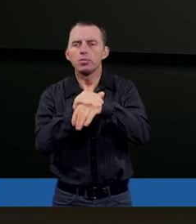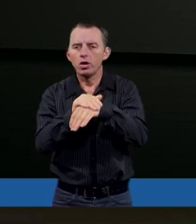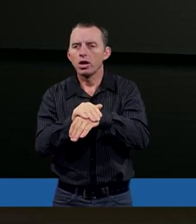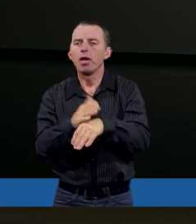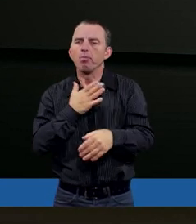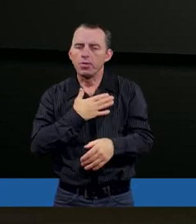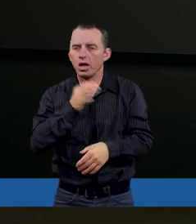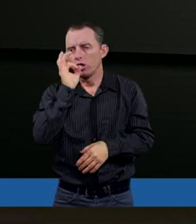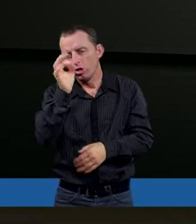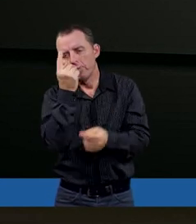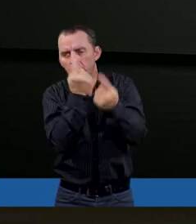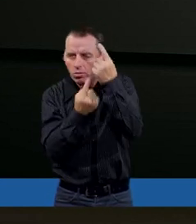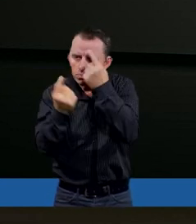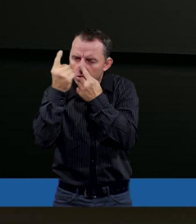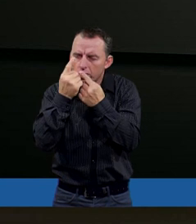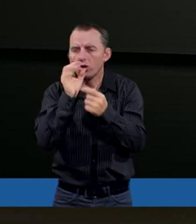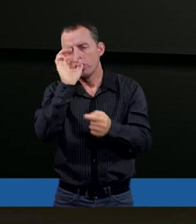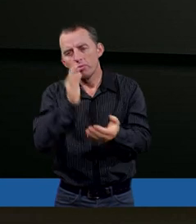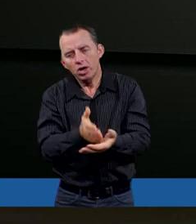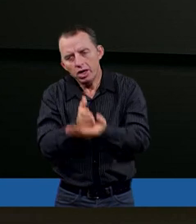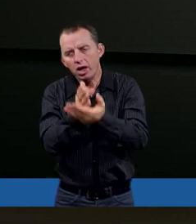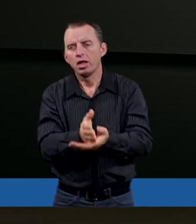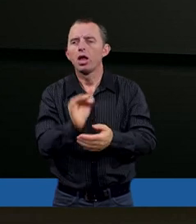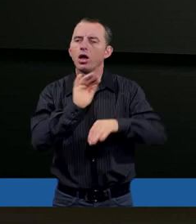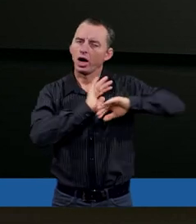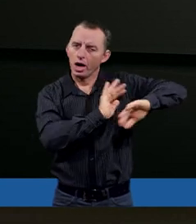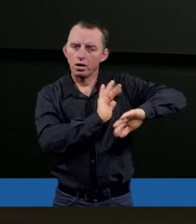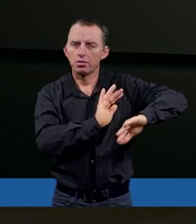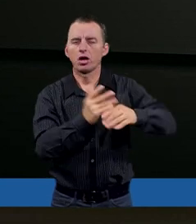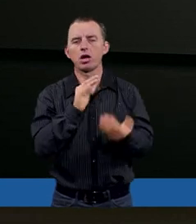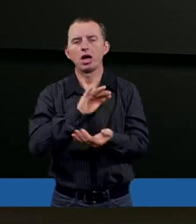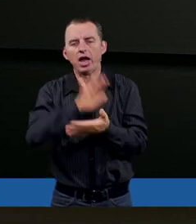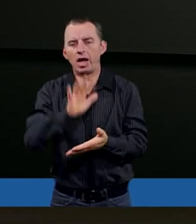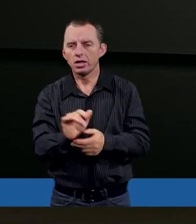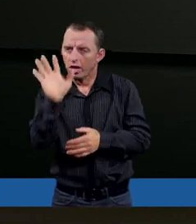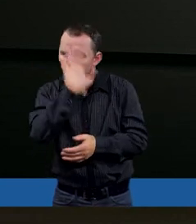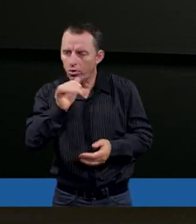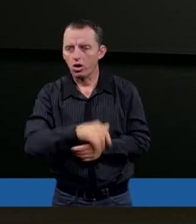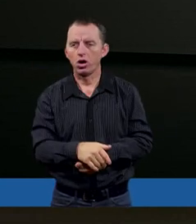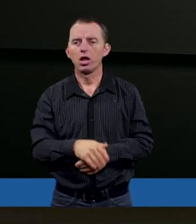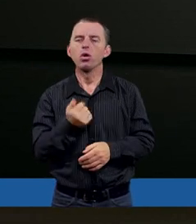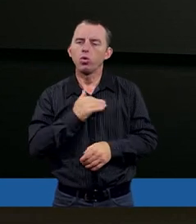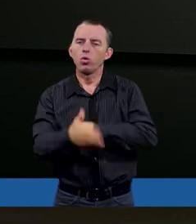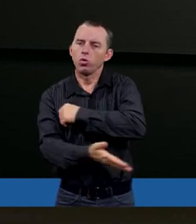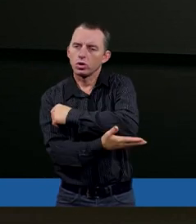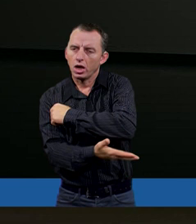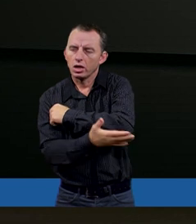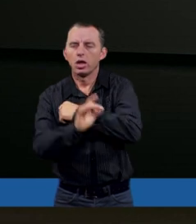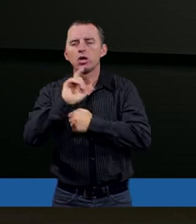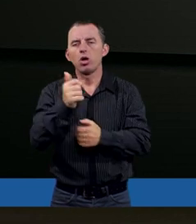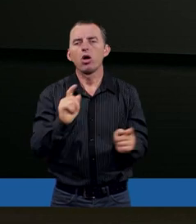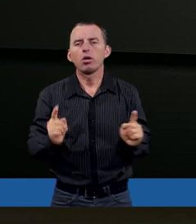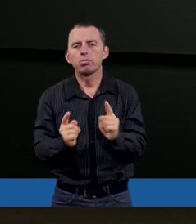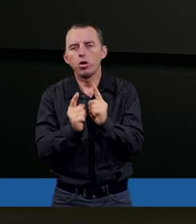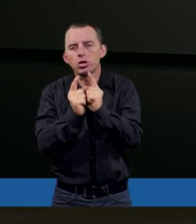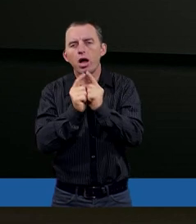dobre intencje. Oni chcieli bronić charakteru Boga, chcieli widzieć jakieś uzasadnienie w tym, co spotkało ich